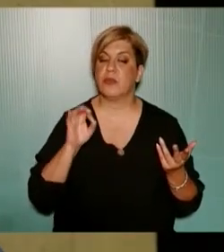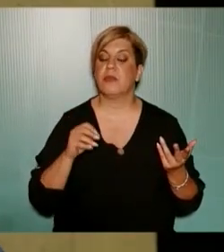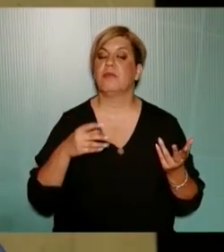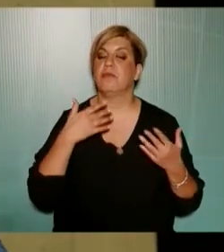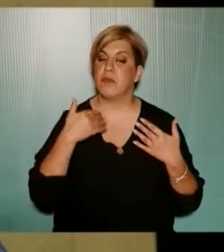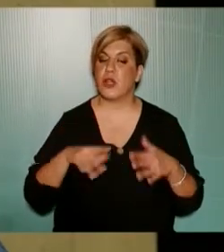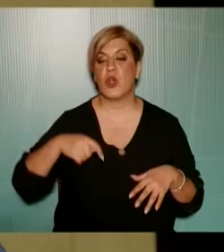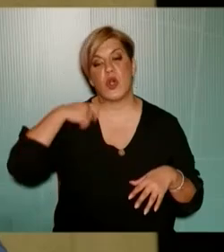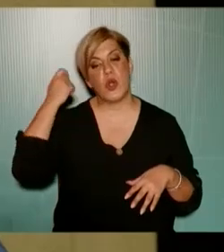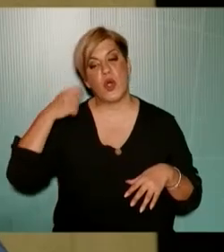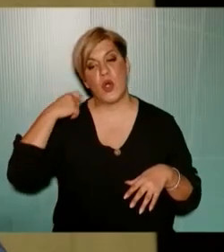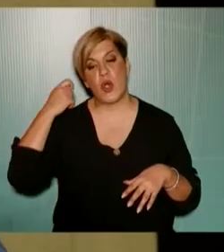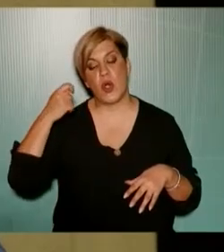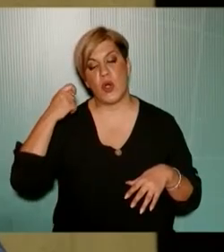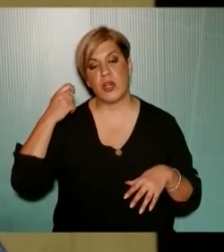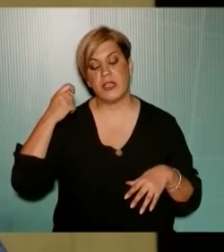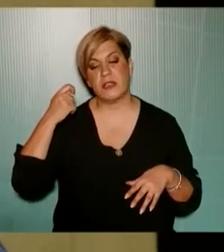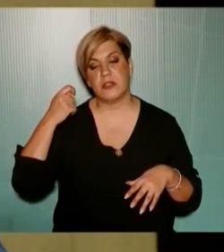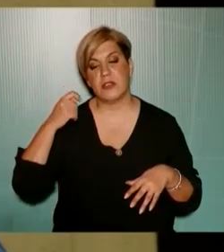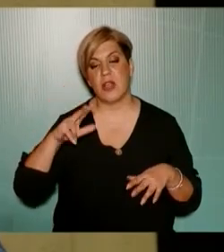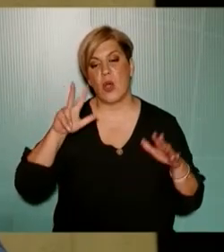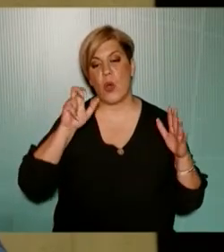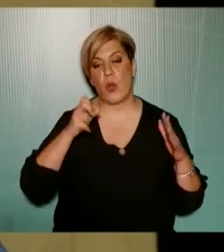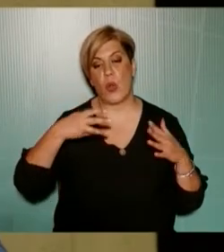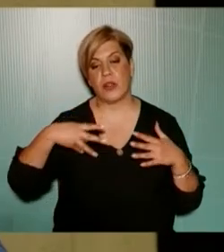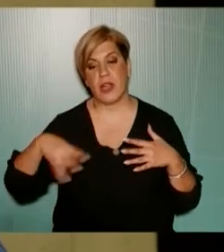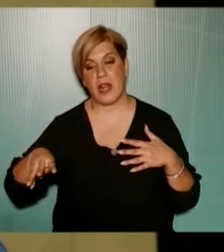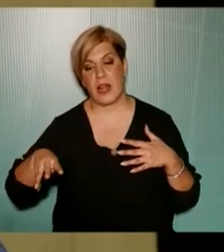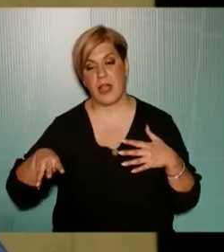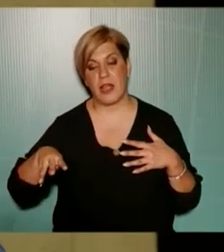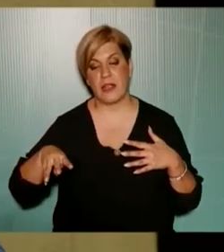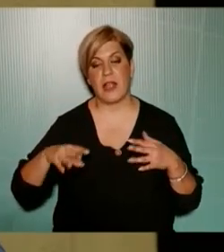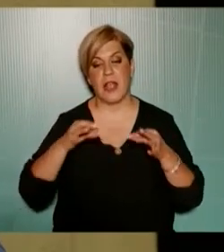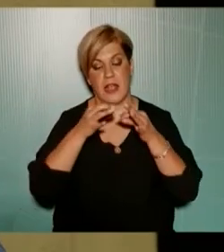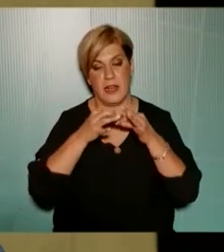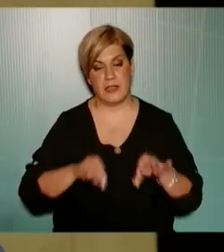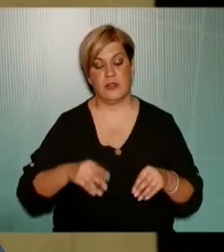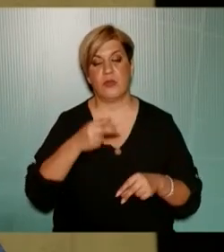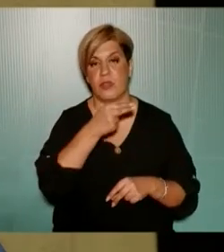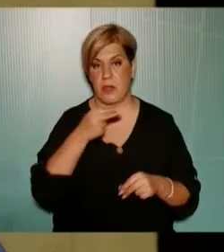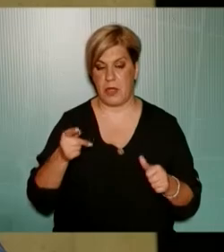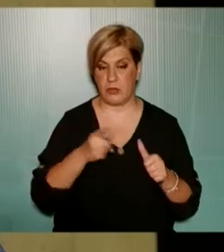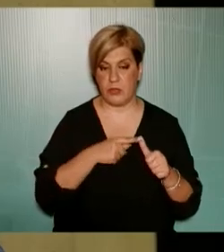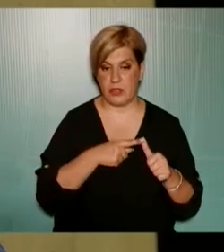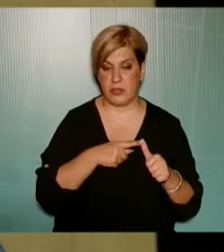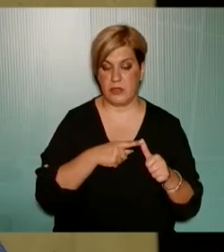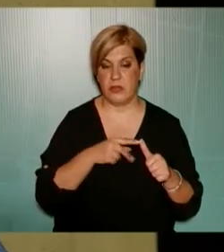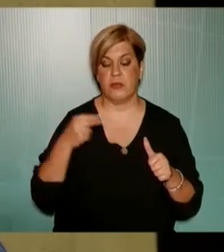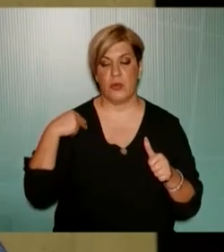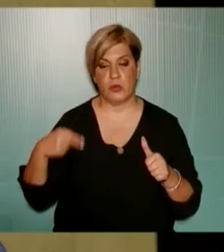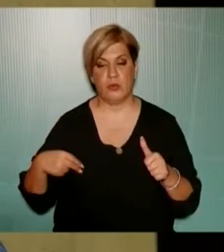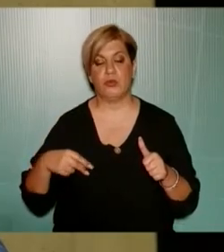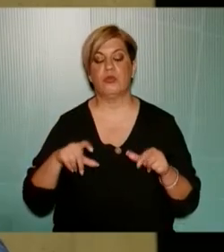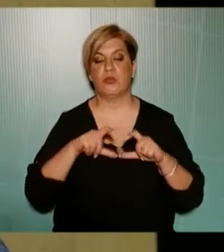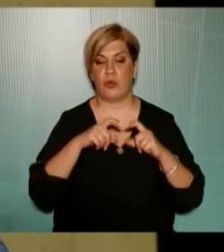κατέθεσαν οι γονείς του 89 για την επίλυση του θέματος του 89 Δημοτικού